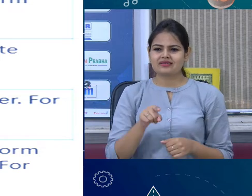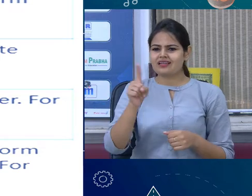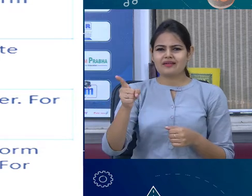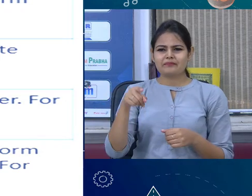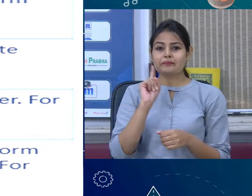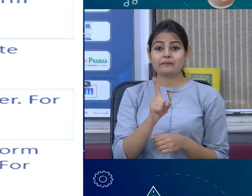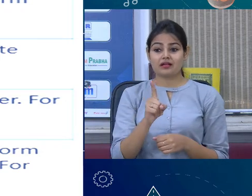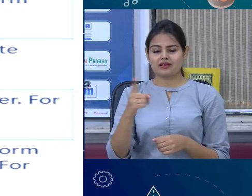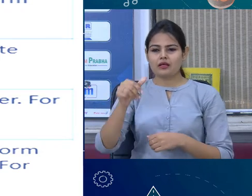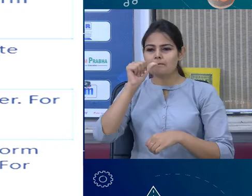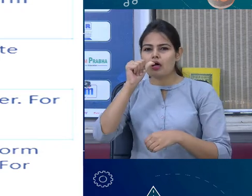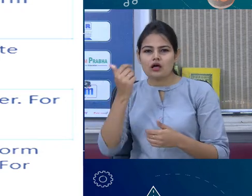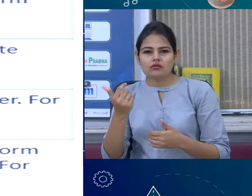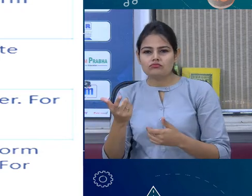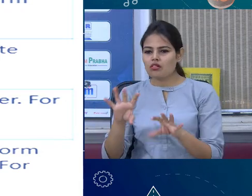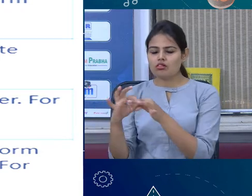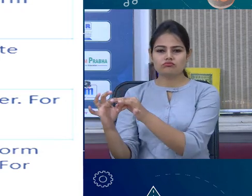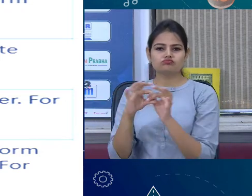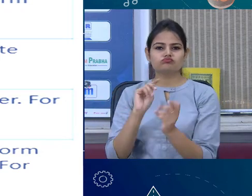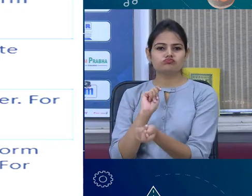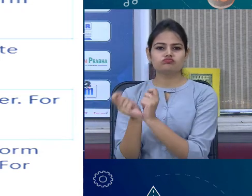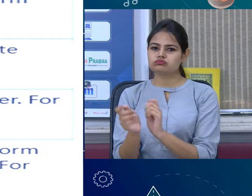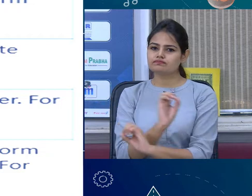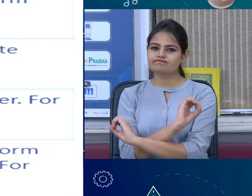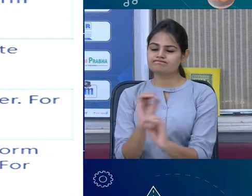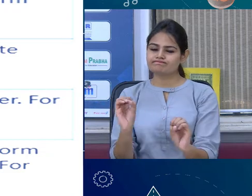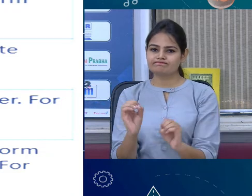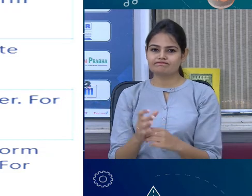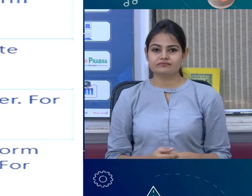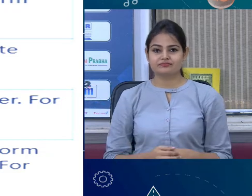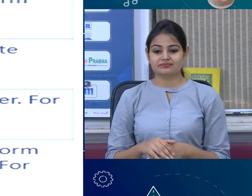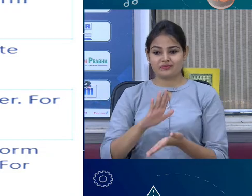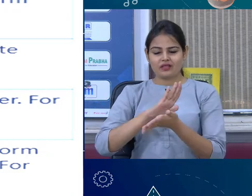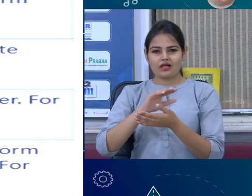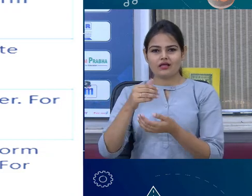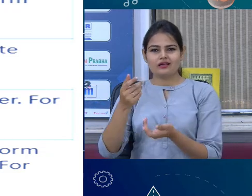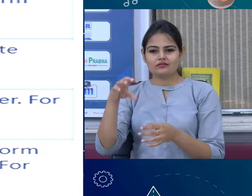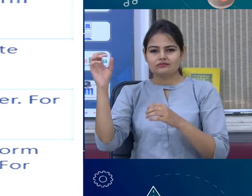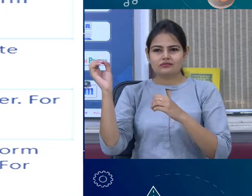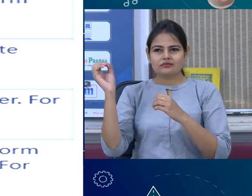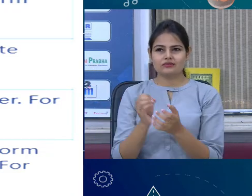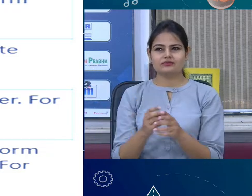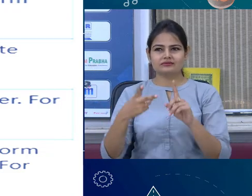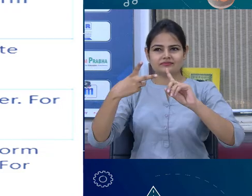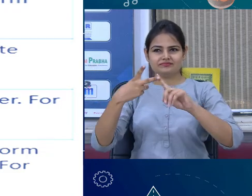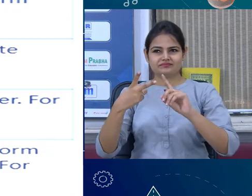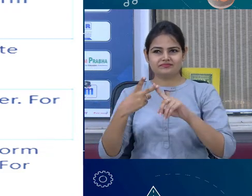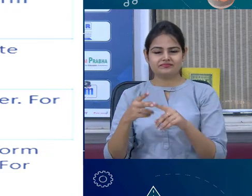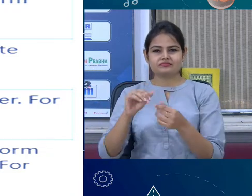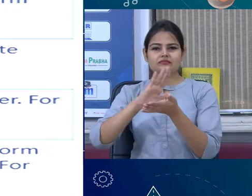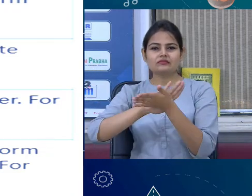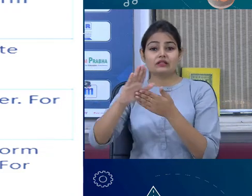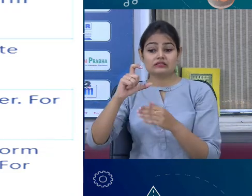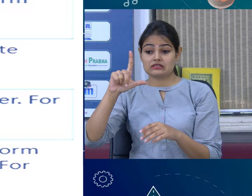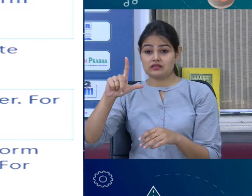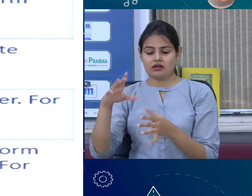रियाक्त करता है, और अगर उसने कभी oxygen, प्रोरीन के साथ रियाक्त किया, तो यह दिए टेंस तो फॉर्म